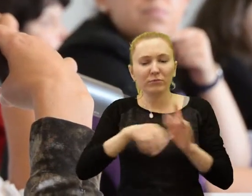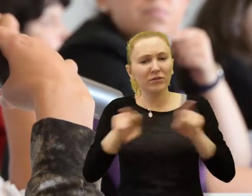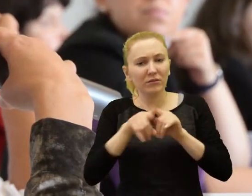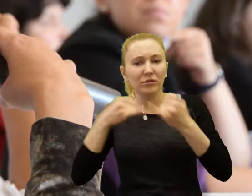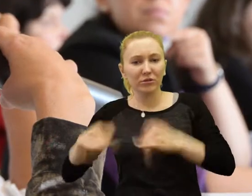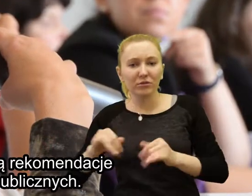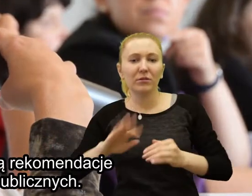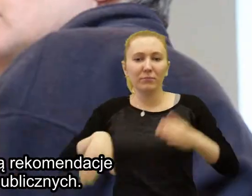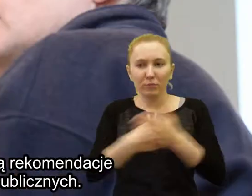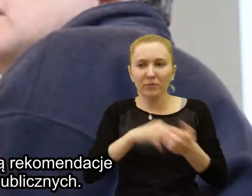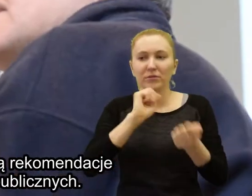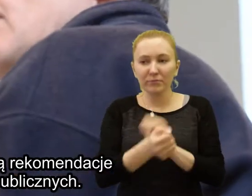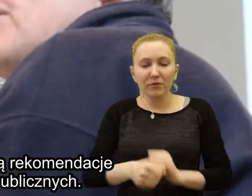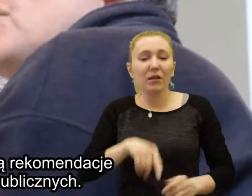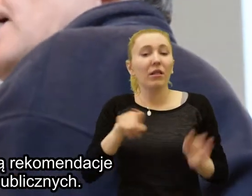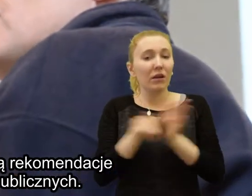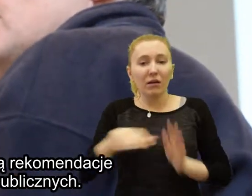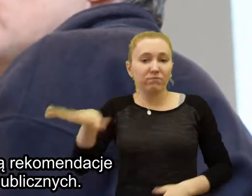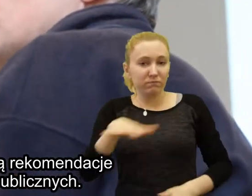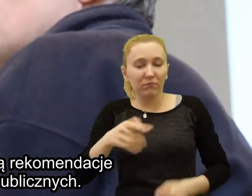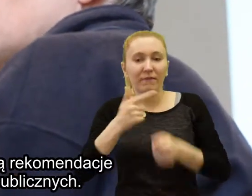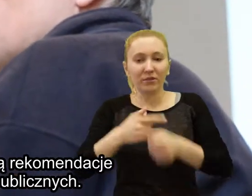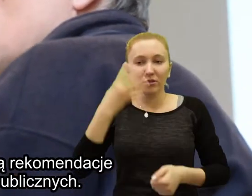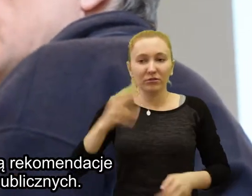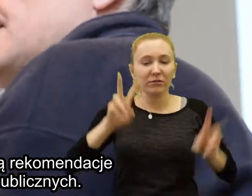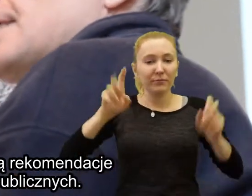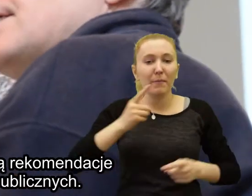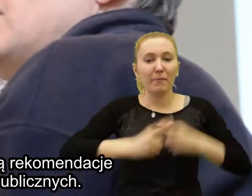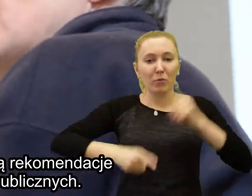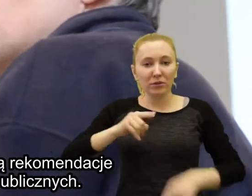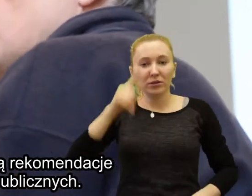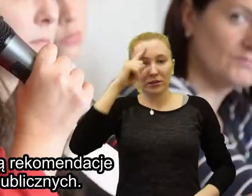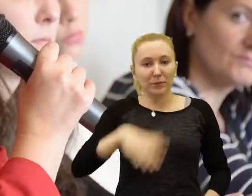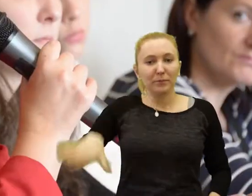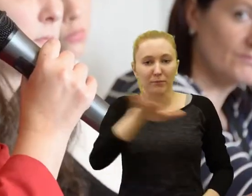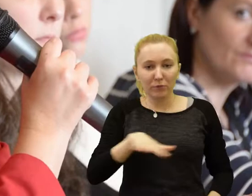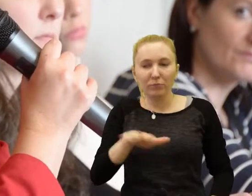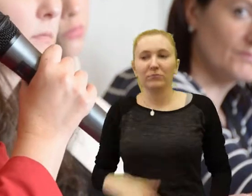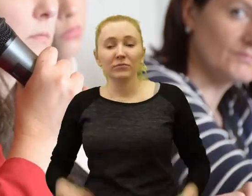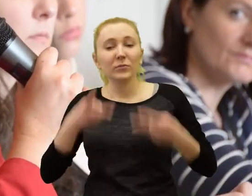Efektem projektu są rekomendacje dla 24 polityk publicznych.